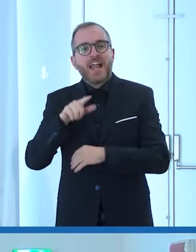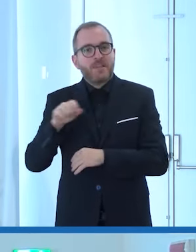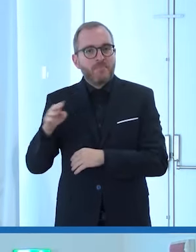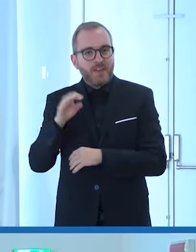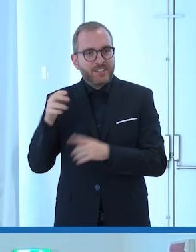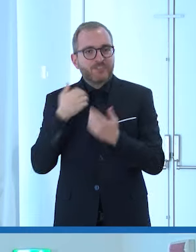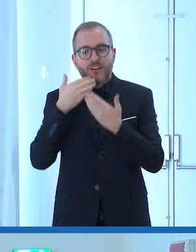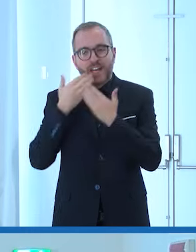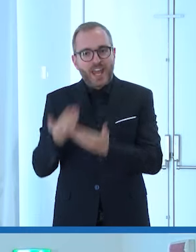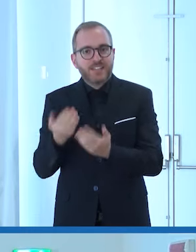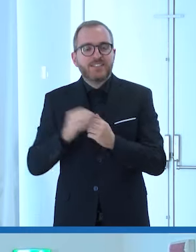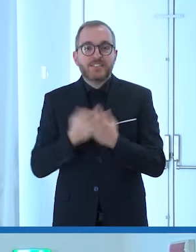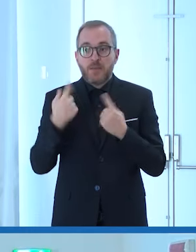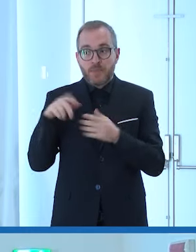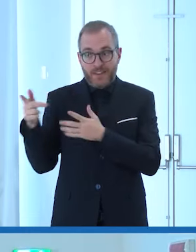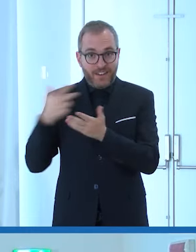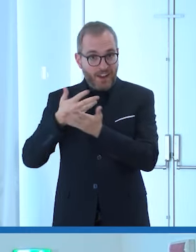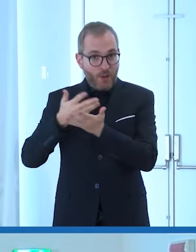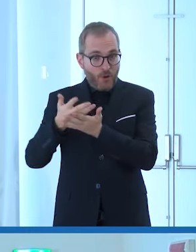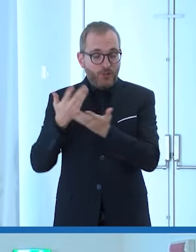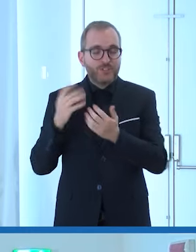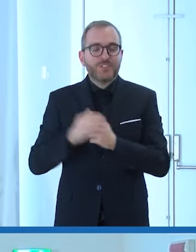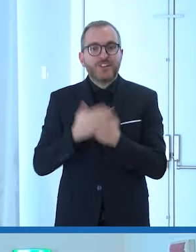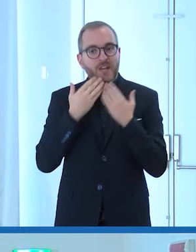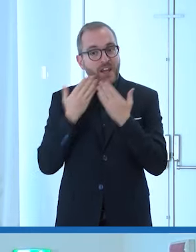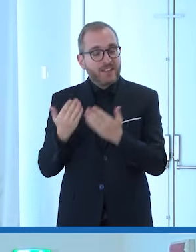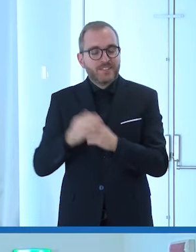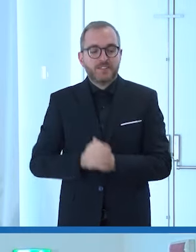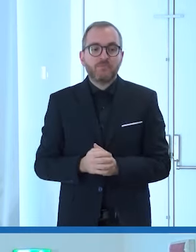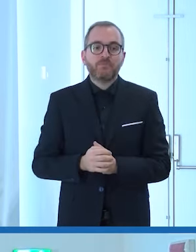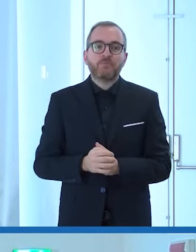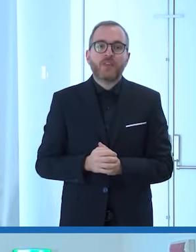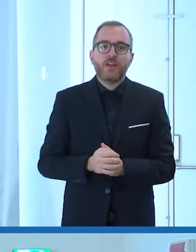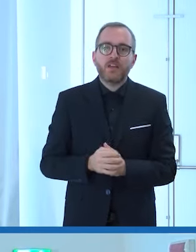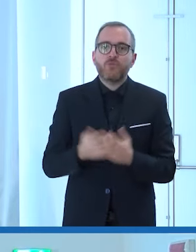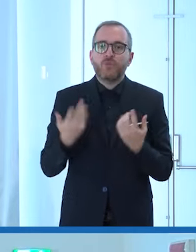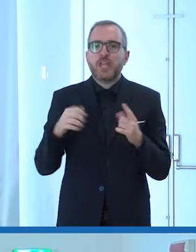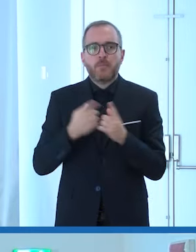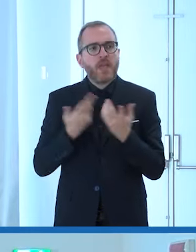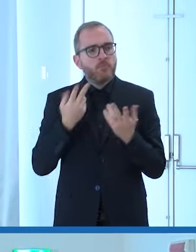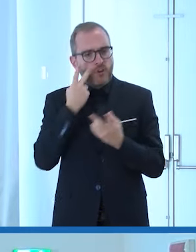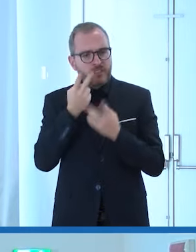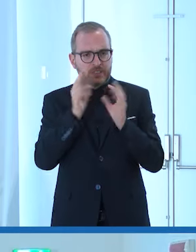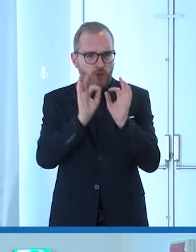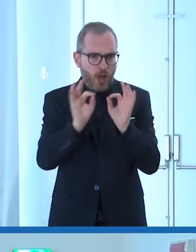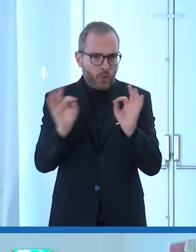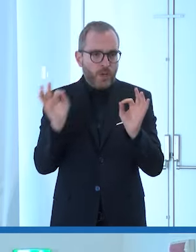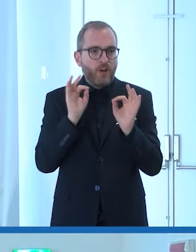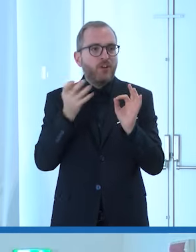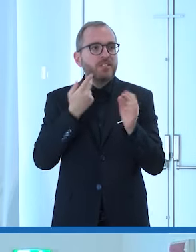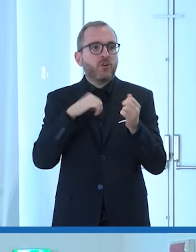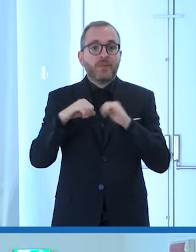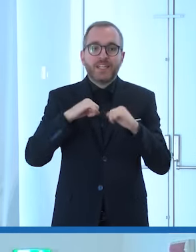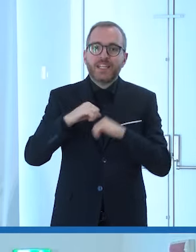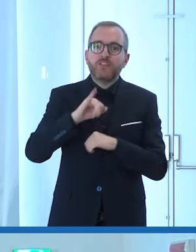per il tuo racconto e abbiamo visto insomma già alcune cose al direttore dell